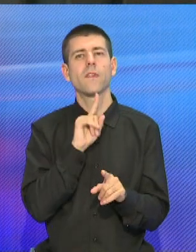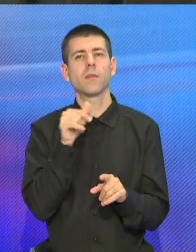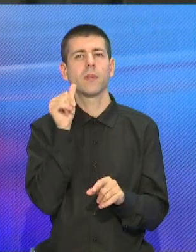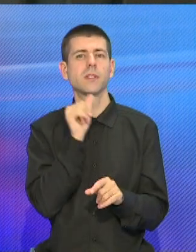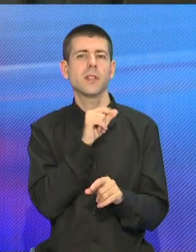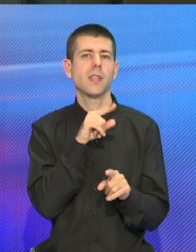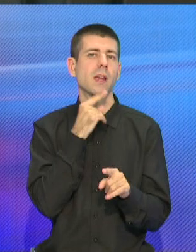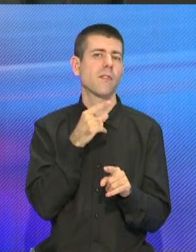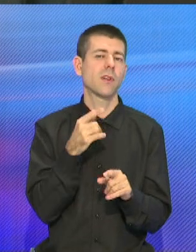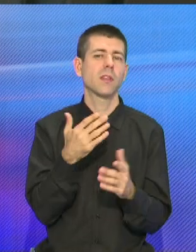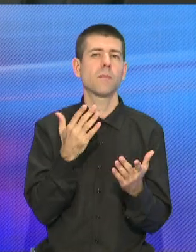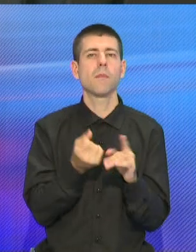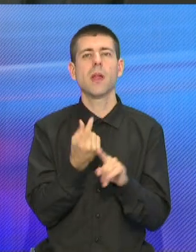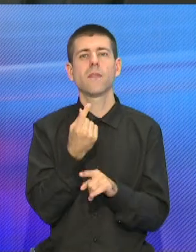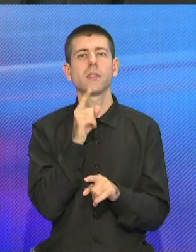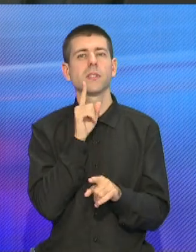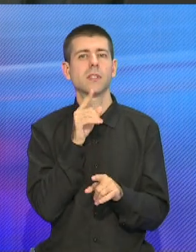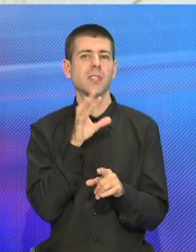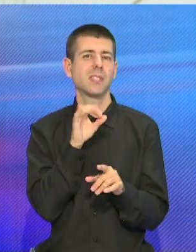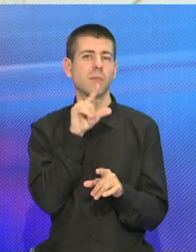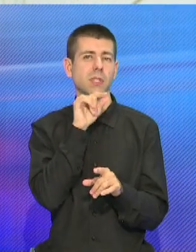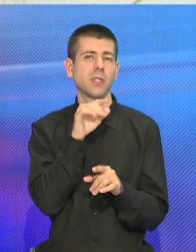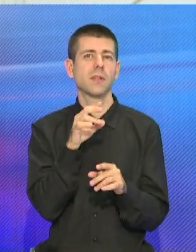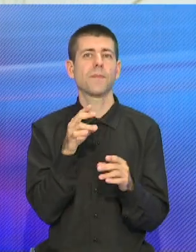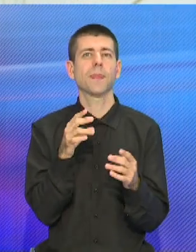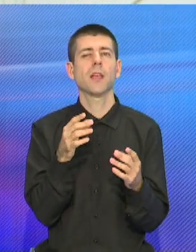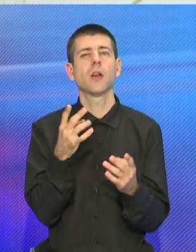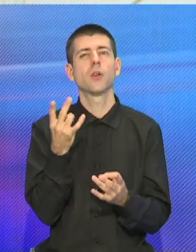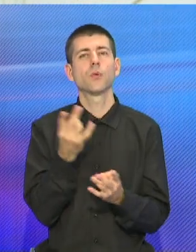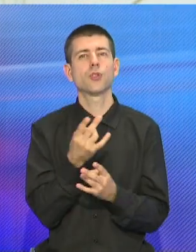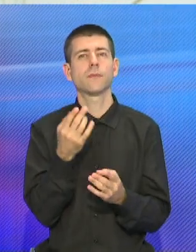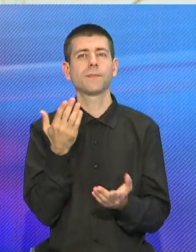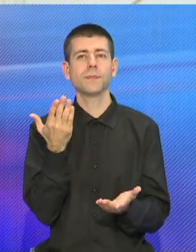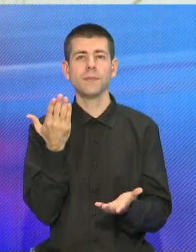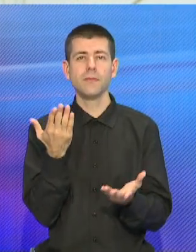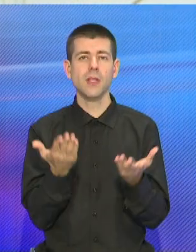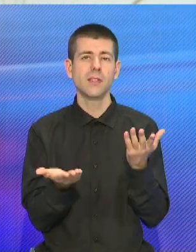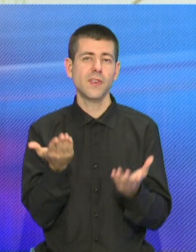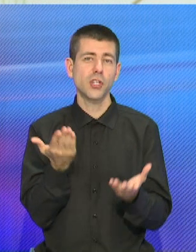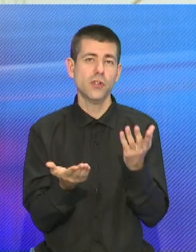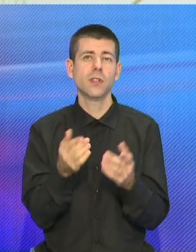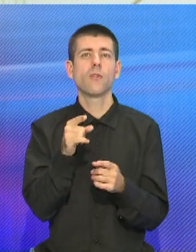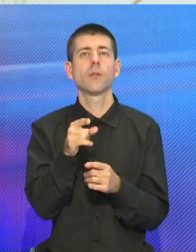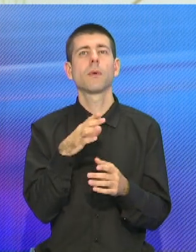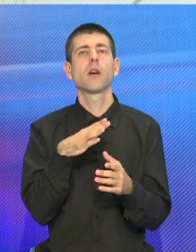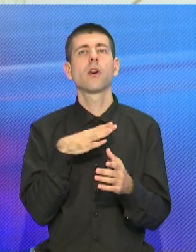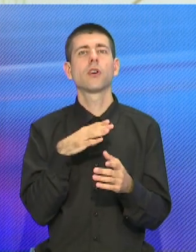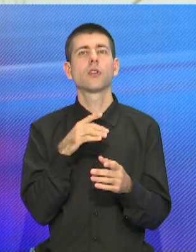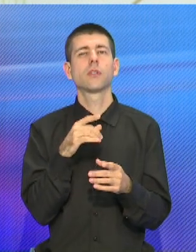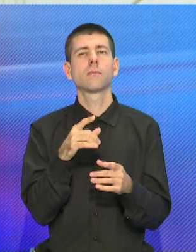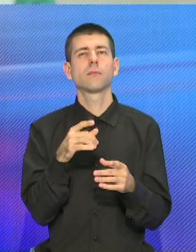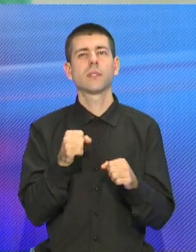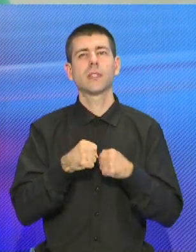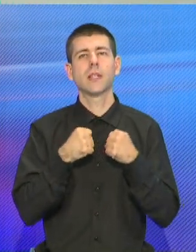продукты из птицы. К любому сырью надо подходить очень взвешенно. И вот мы уже на нашей